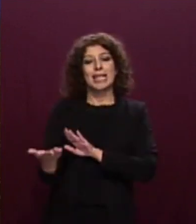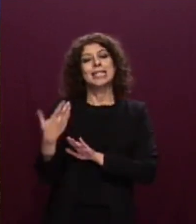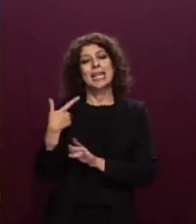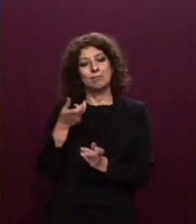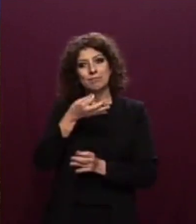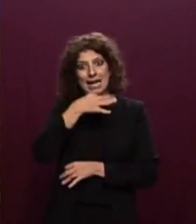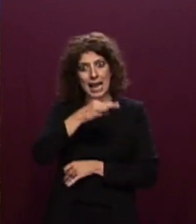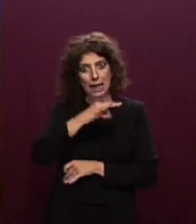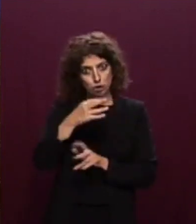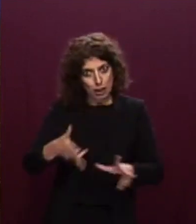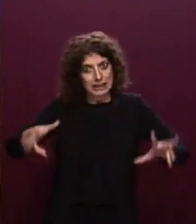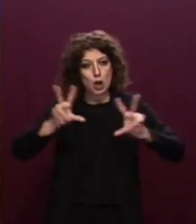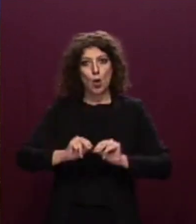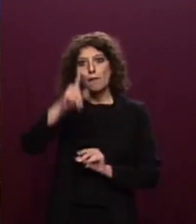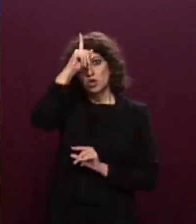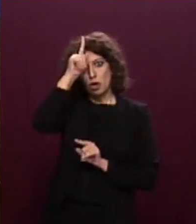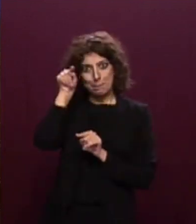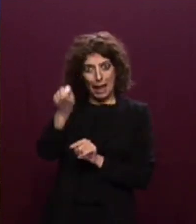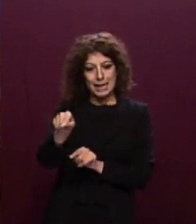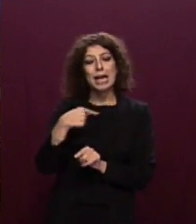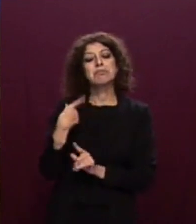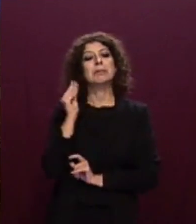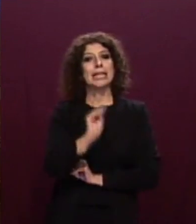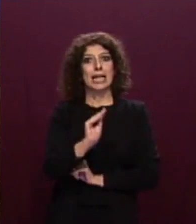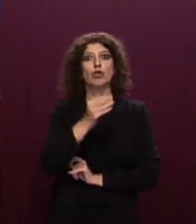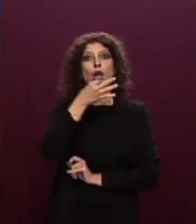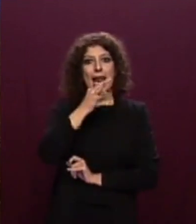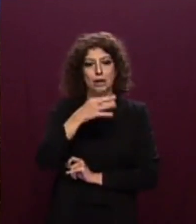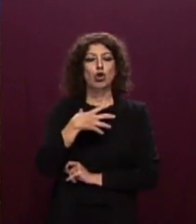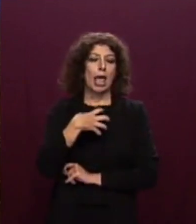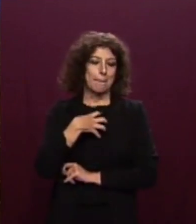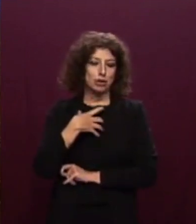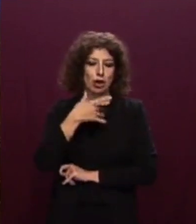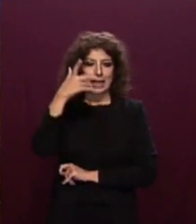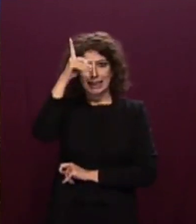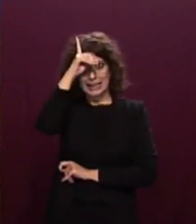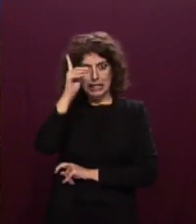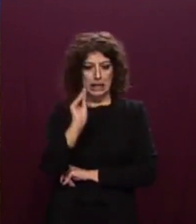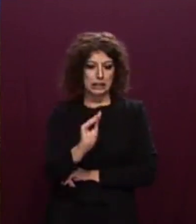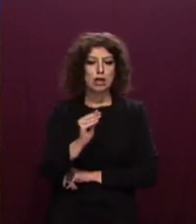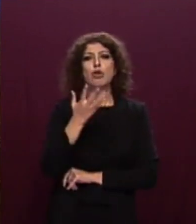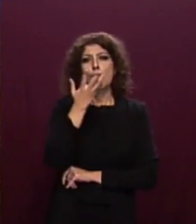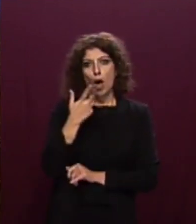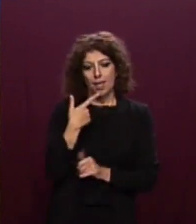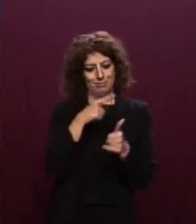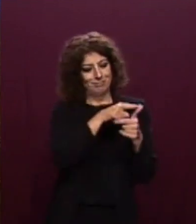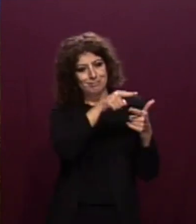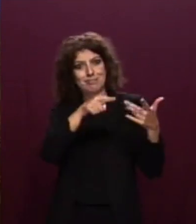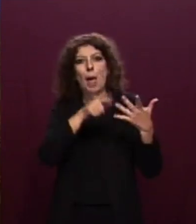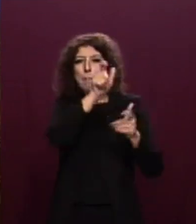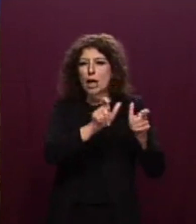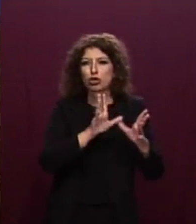tedesca, chiedendo informazioni sulle persone presenti a bordo, anche con riguardo ai profili di identificazione e eventuali casi di